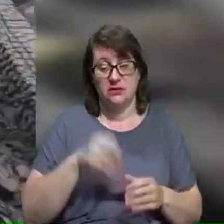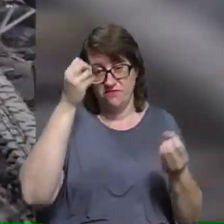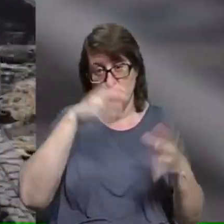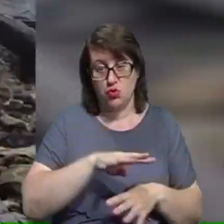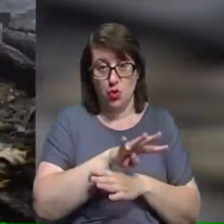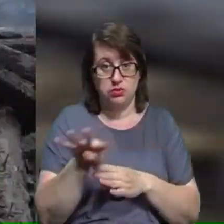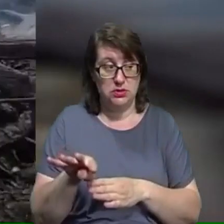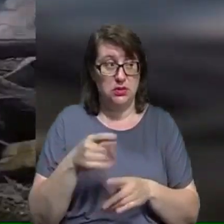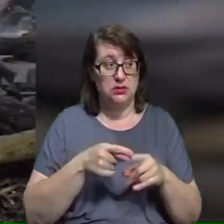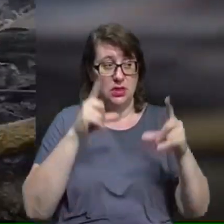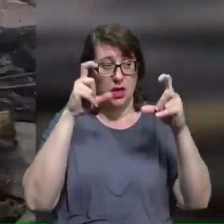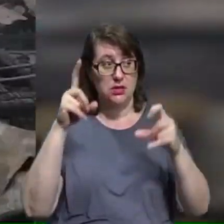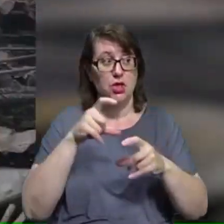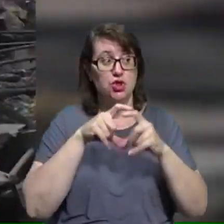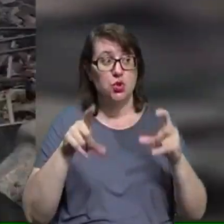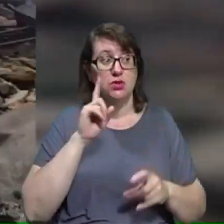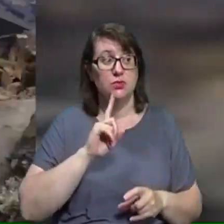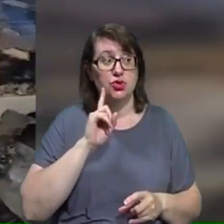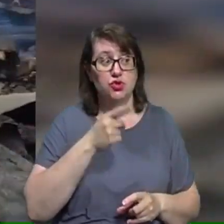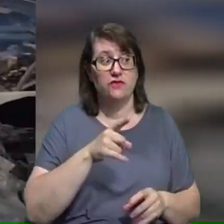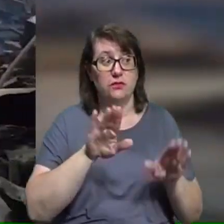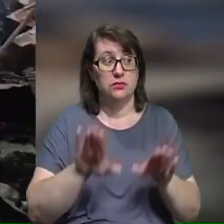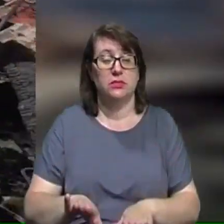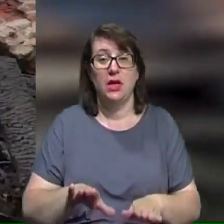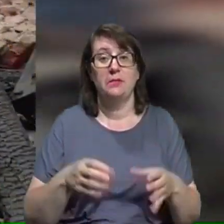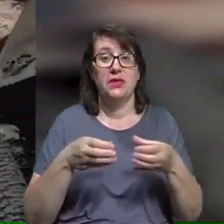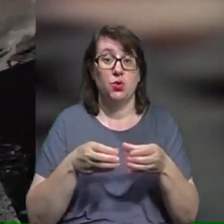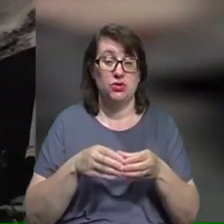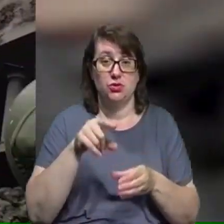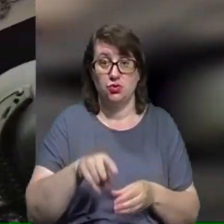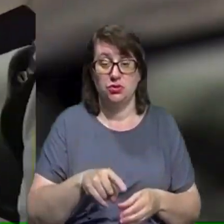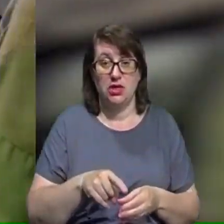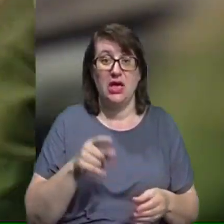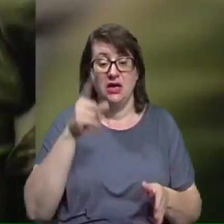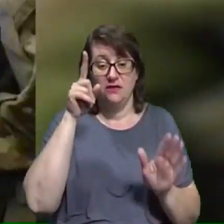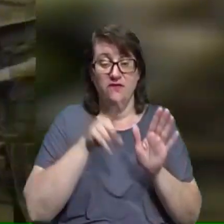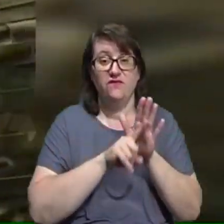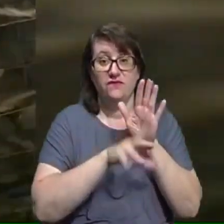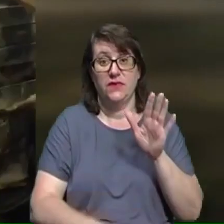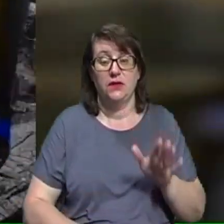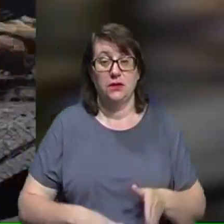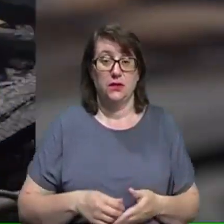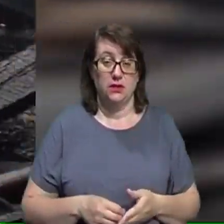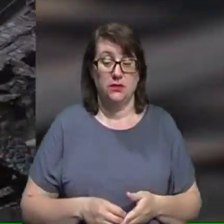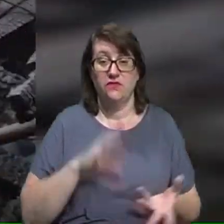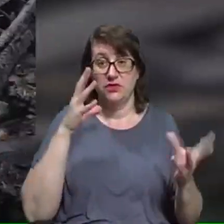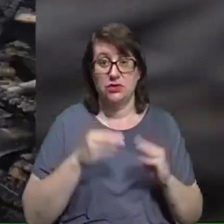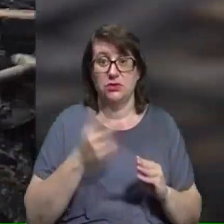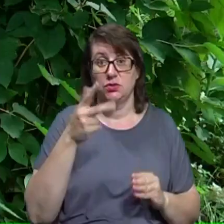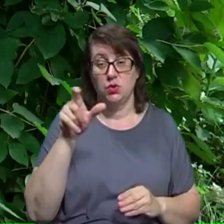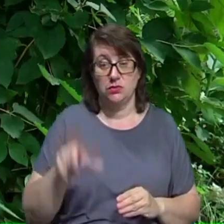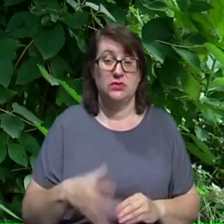школа, де тимчасово розміщувався підрозділ, сюди вдарила ракетою. В результаті – троє загиблих і 16